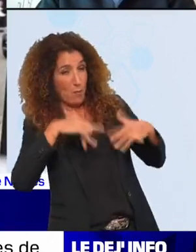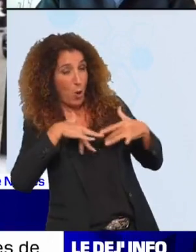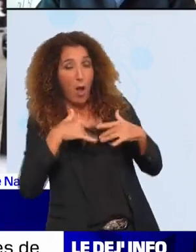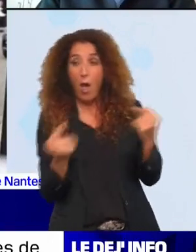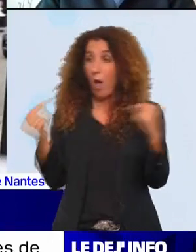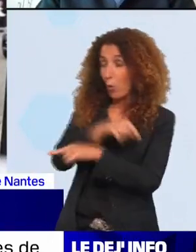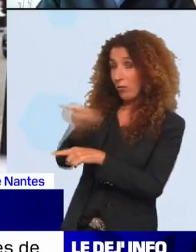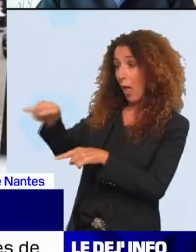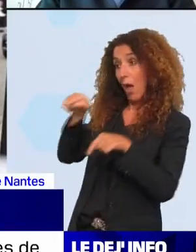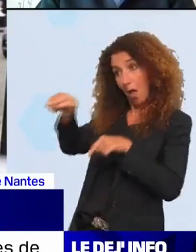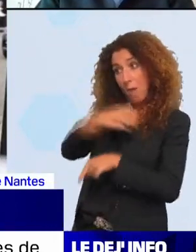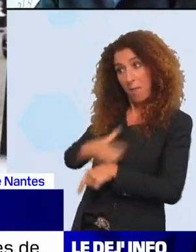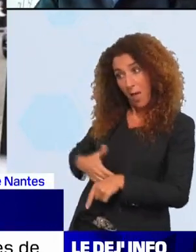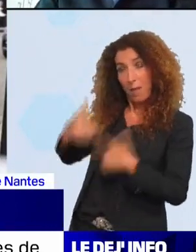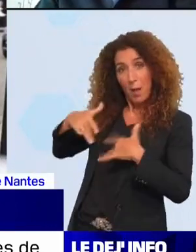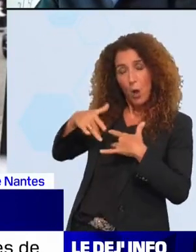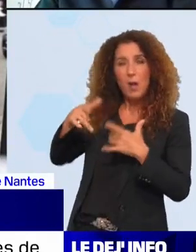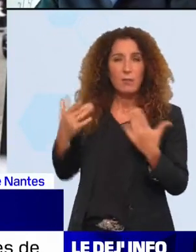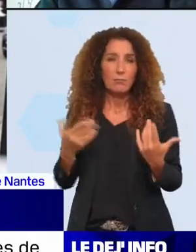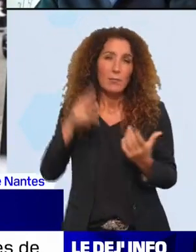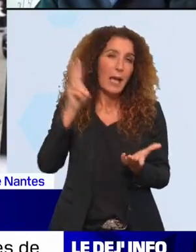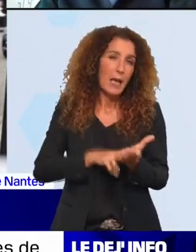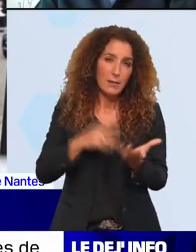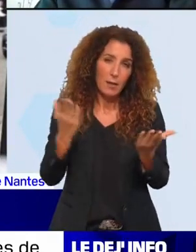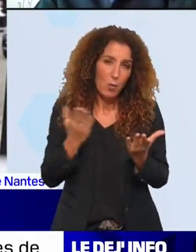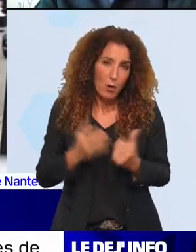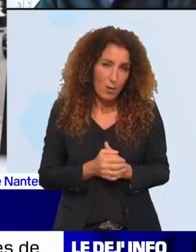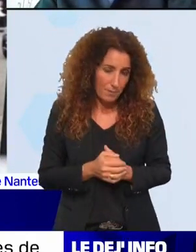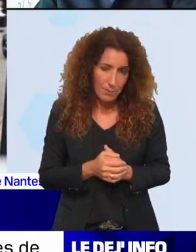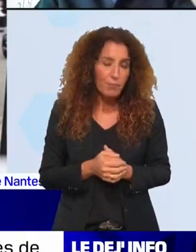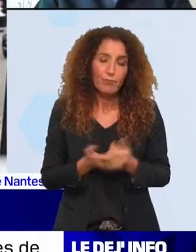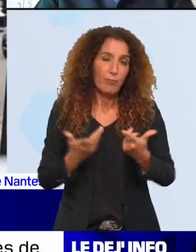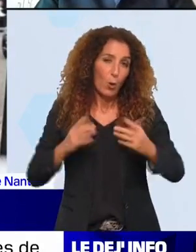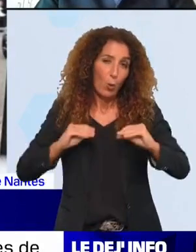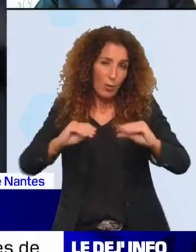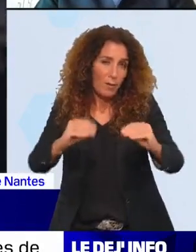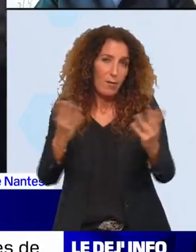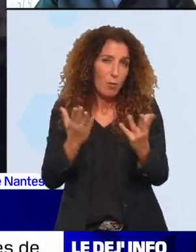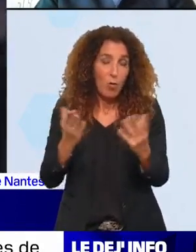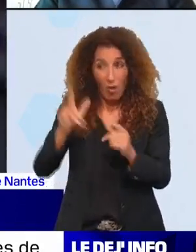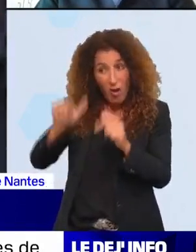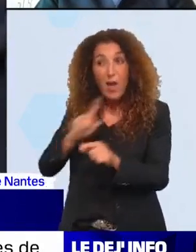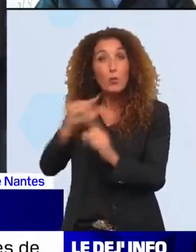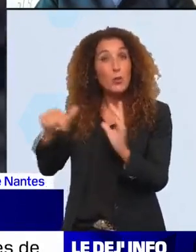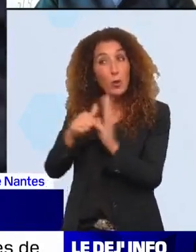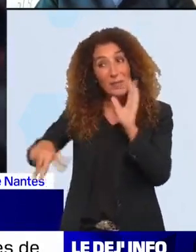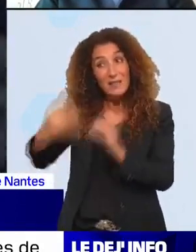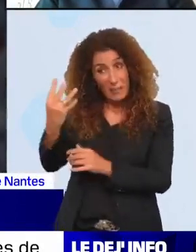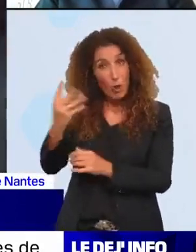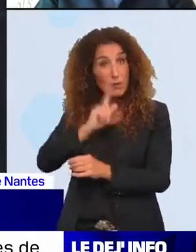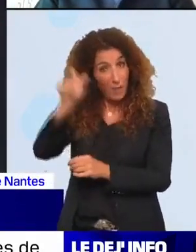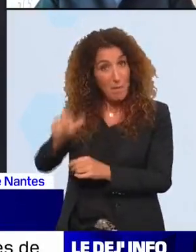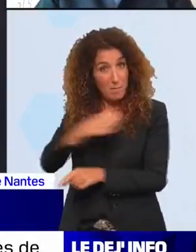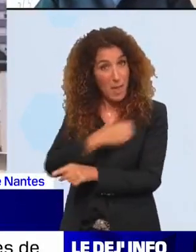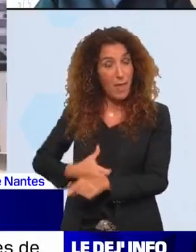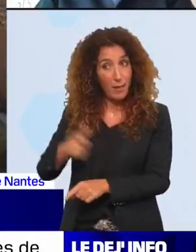plus difficile que ça puisque concrètement, elle est là depuis 2014, Joanne Roland, à la tête de cette